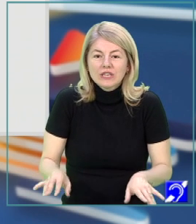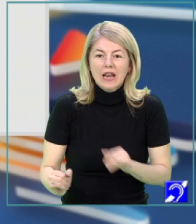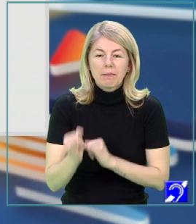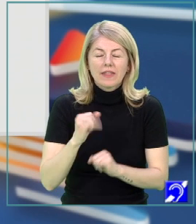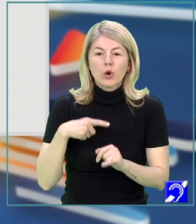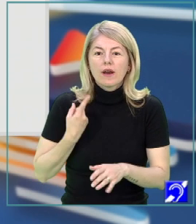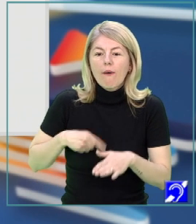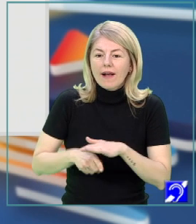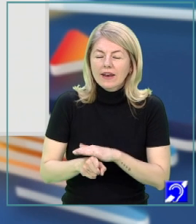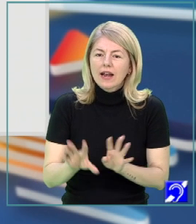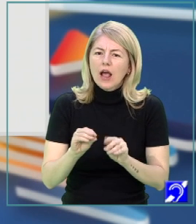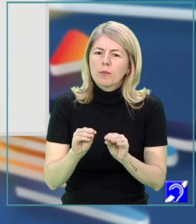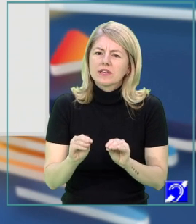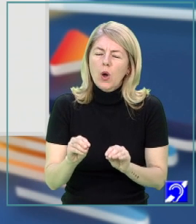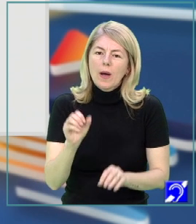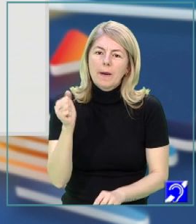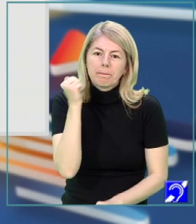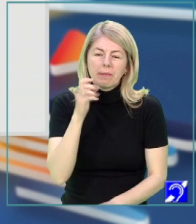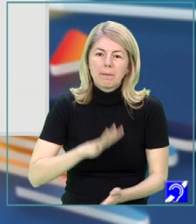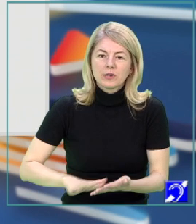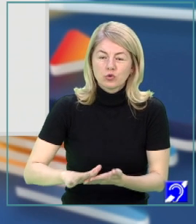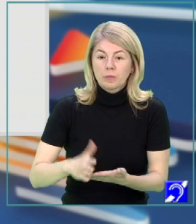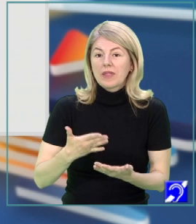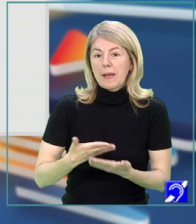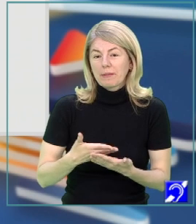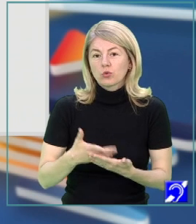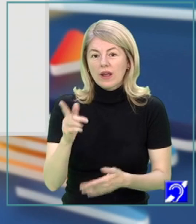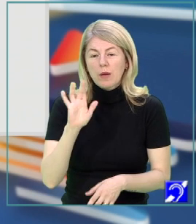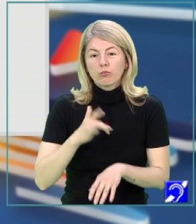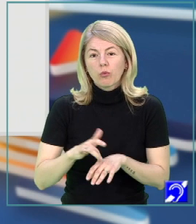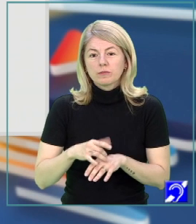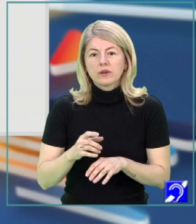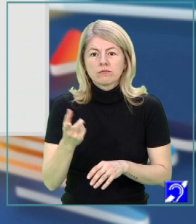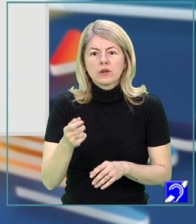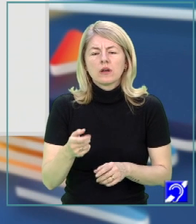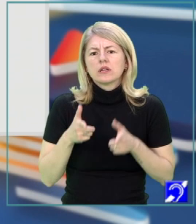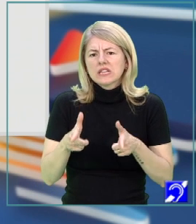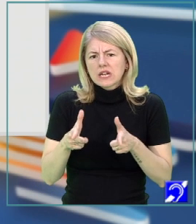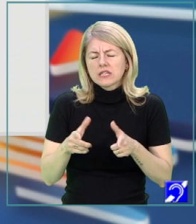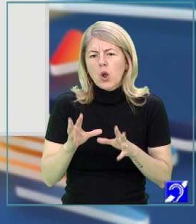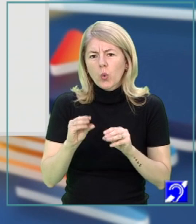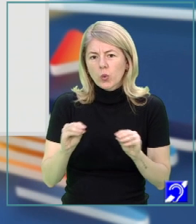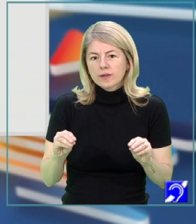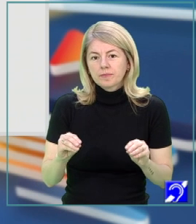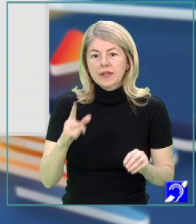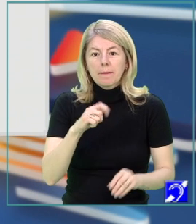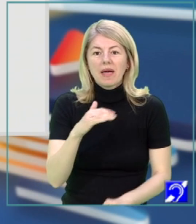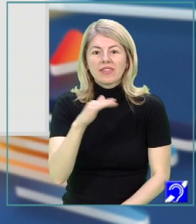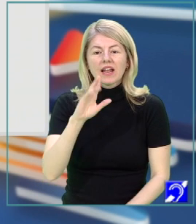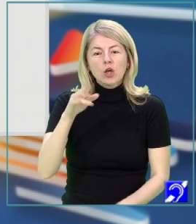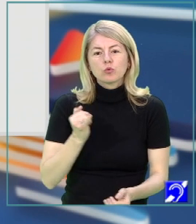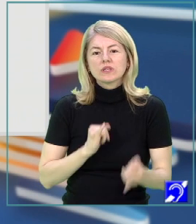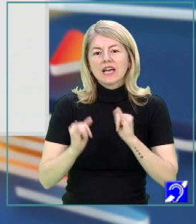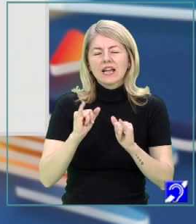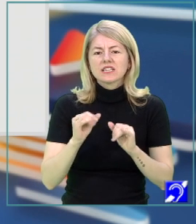canale care umezeau neîncetat pământul. Datorită posibilității întreținerii unei continue umidități, pe terase au putut să